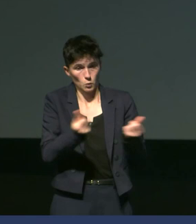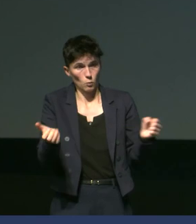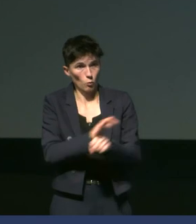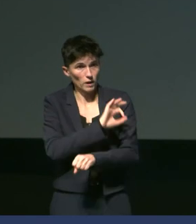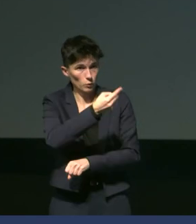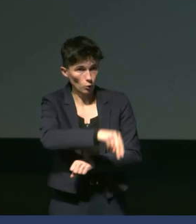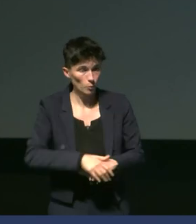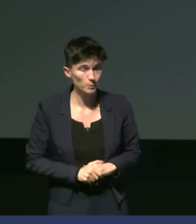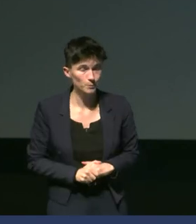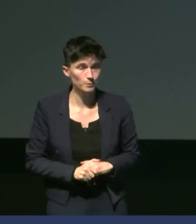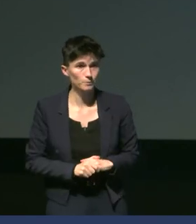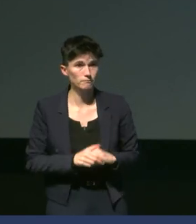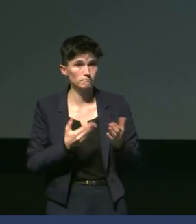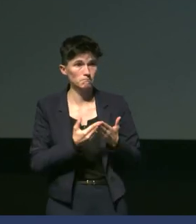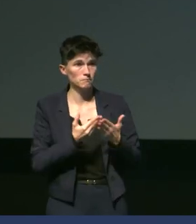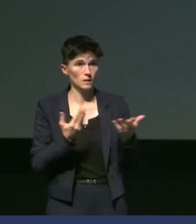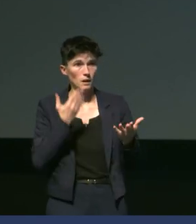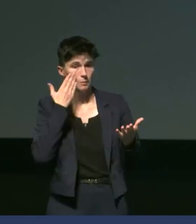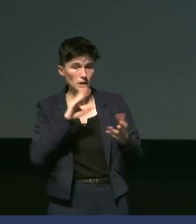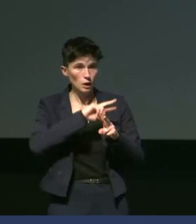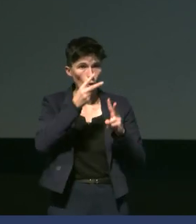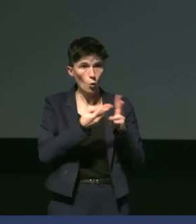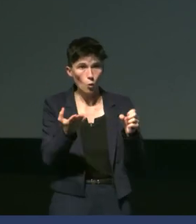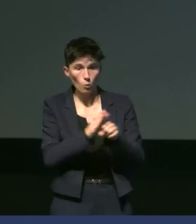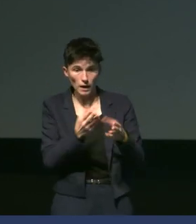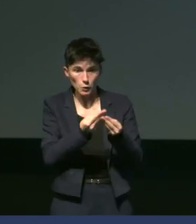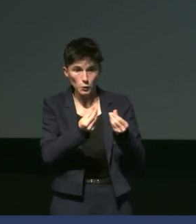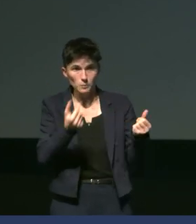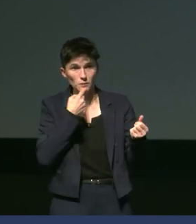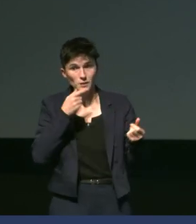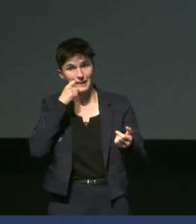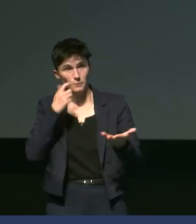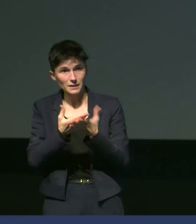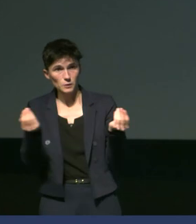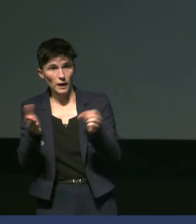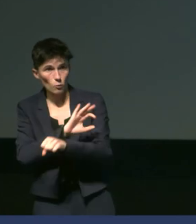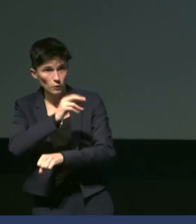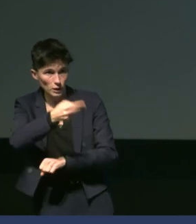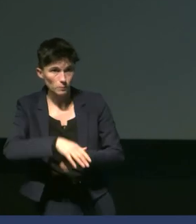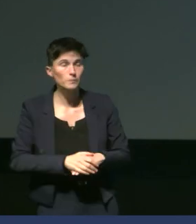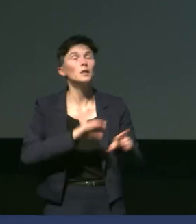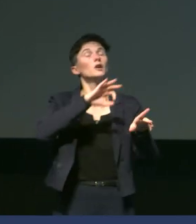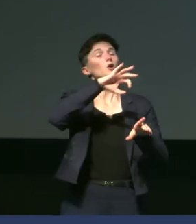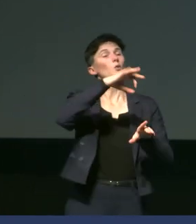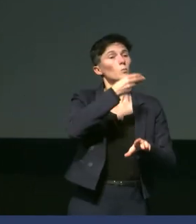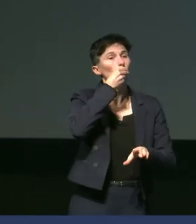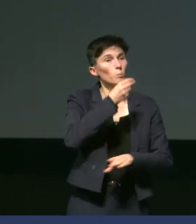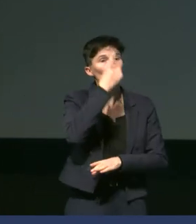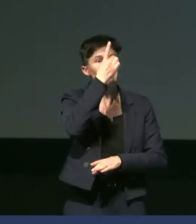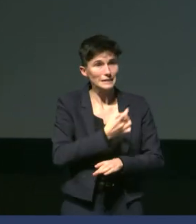? Est-ce que si on perd tous les oeufs, risque de perdre complètement l'espace ? Oui, c'est une bonne question.